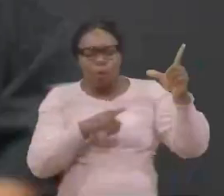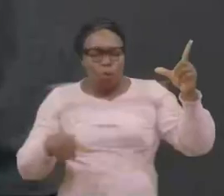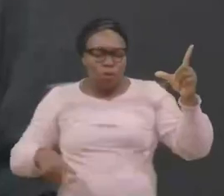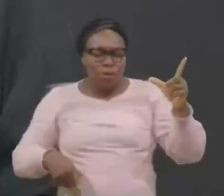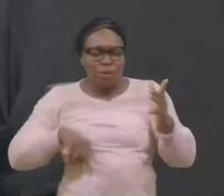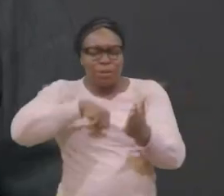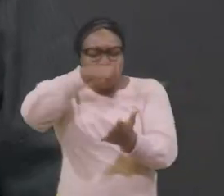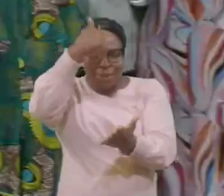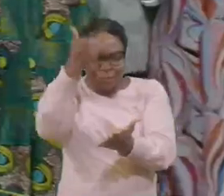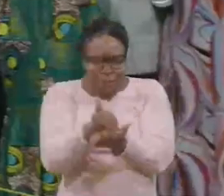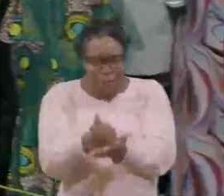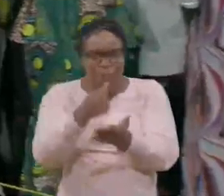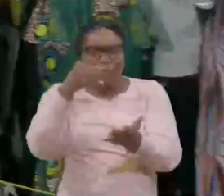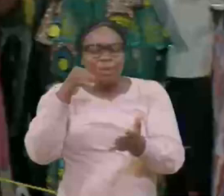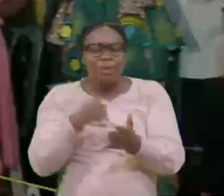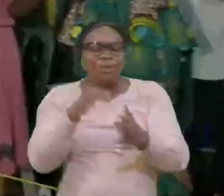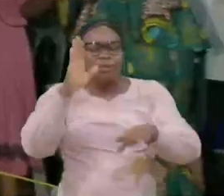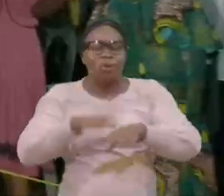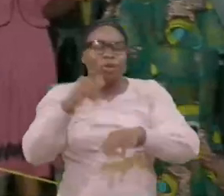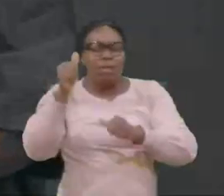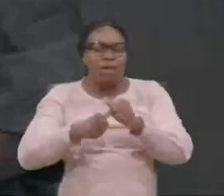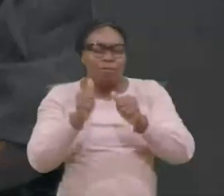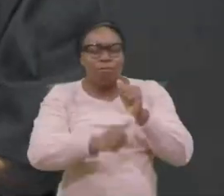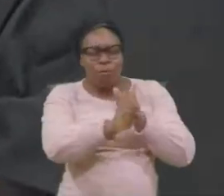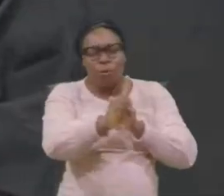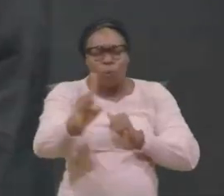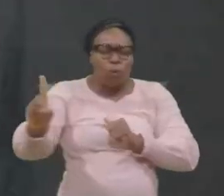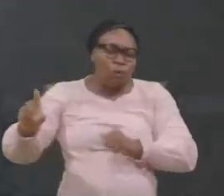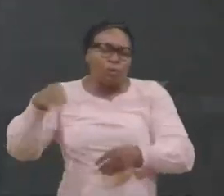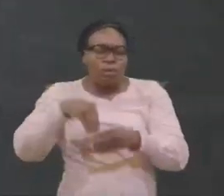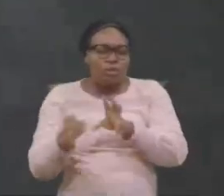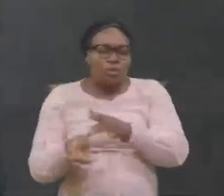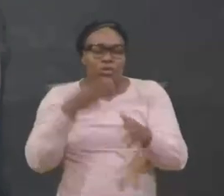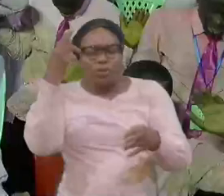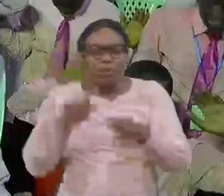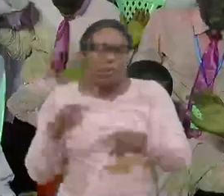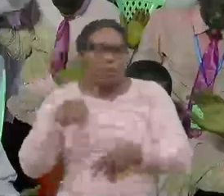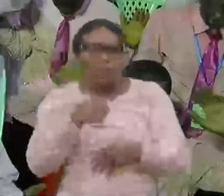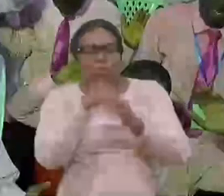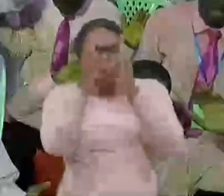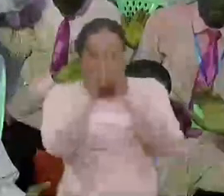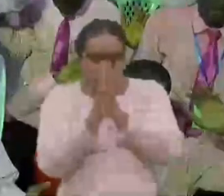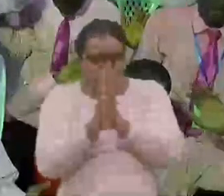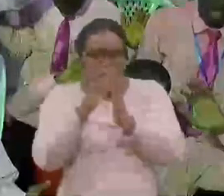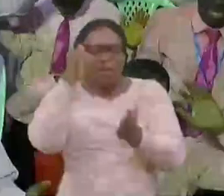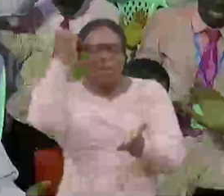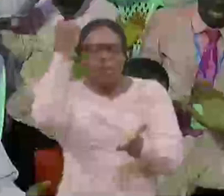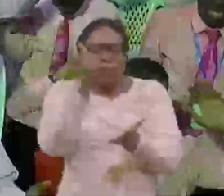seigneur imprime ça sur chaque coeur au nom de jésus nous prions